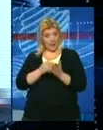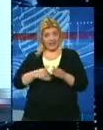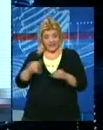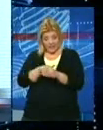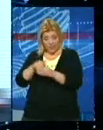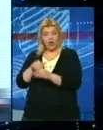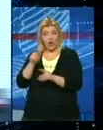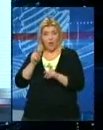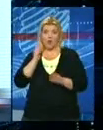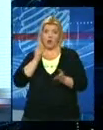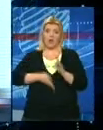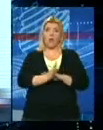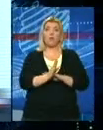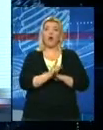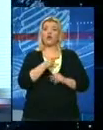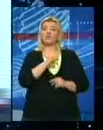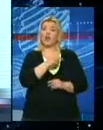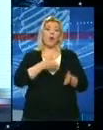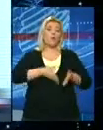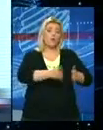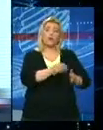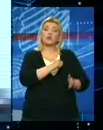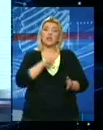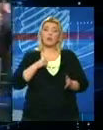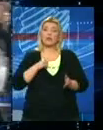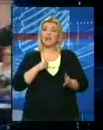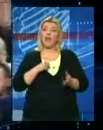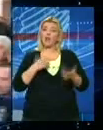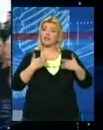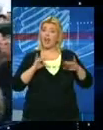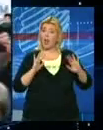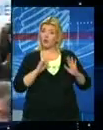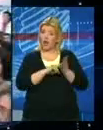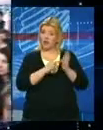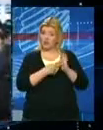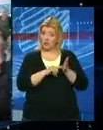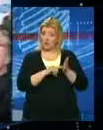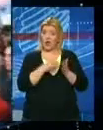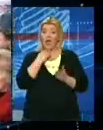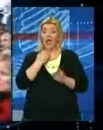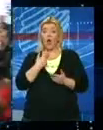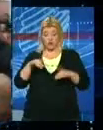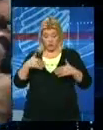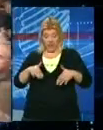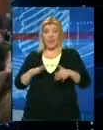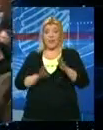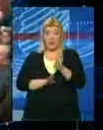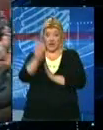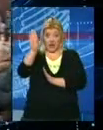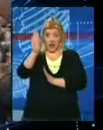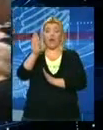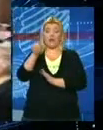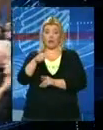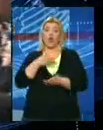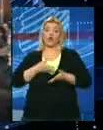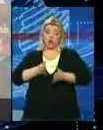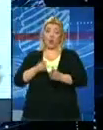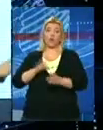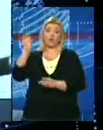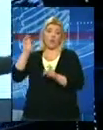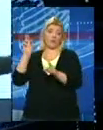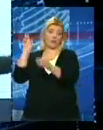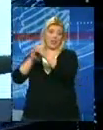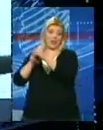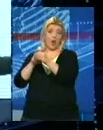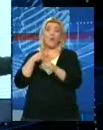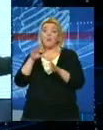treba da krene ovim putem političke samostalnosti, političke neutralnosti. Ako hoćemo da nezaposlenost raste onda je to puta evropskih